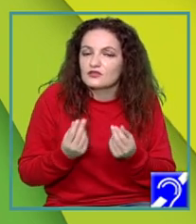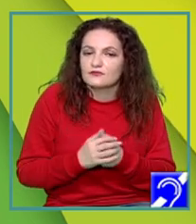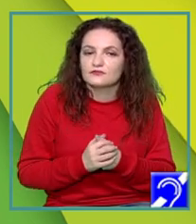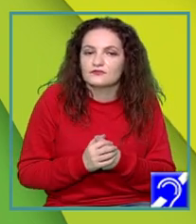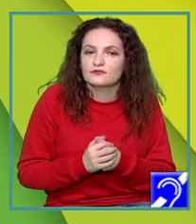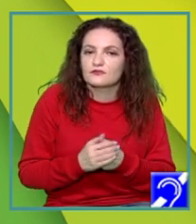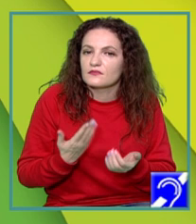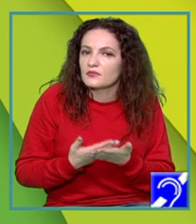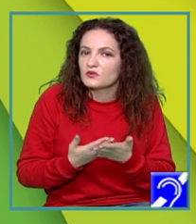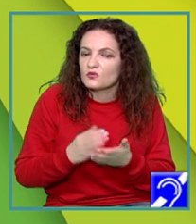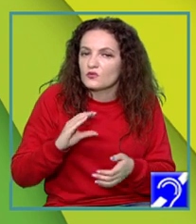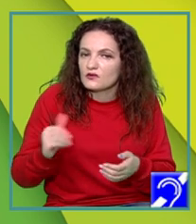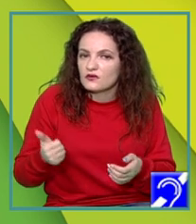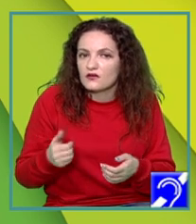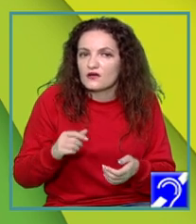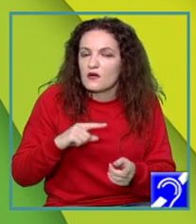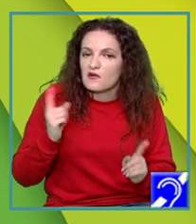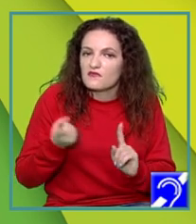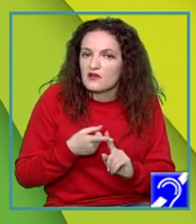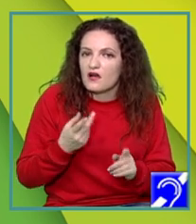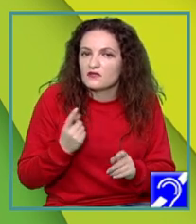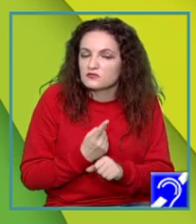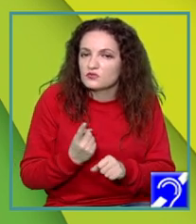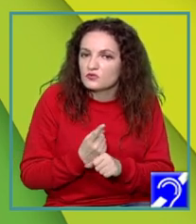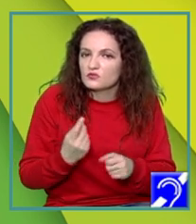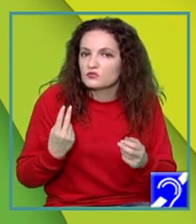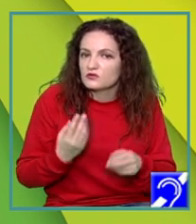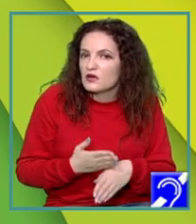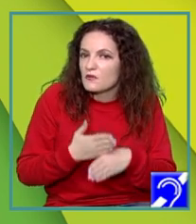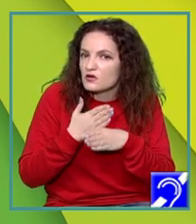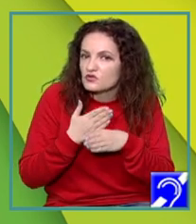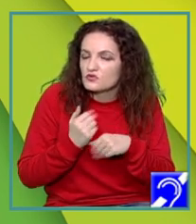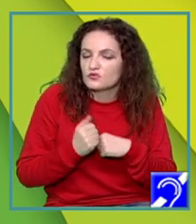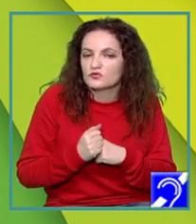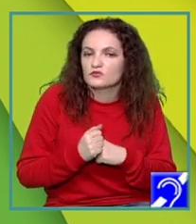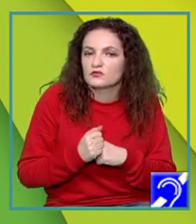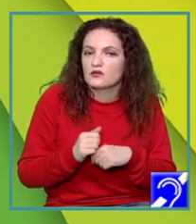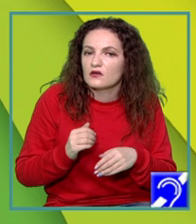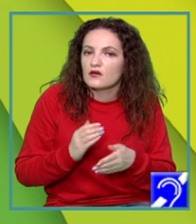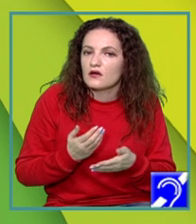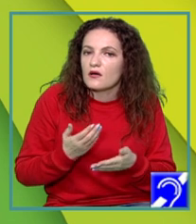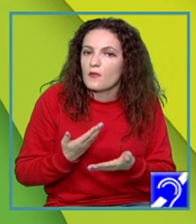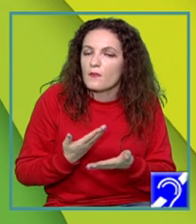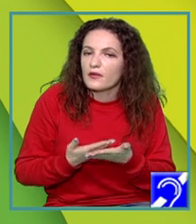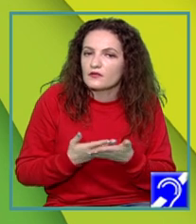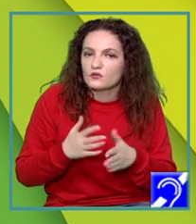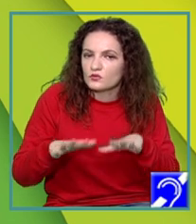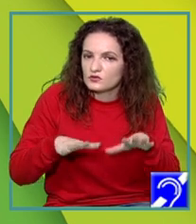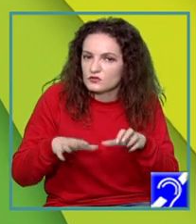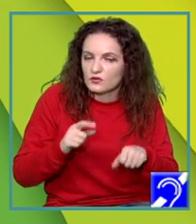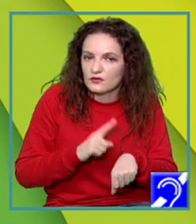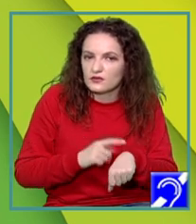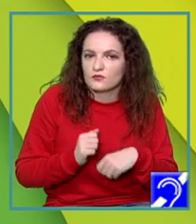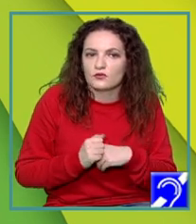pentru că am aflat lucruri care mă pot ajuta să învăț mai bine, să-mi gestionez timpul mai bine, astfel încât să fiu poate mai